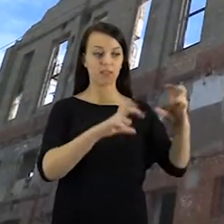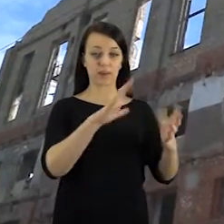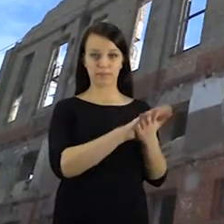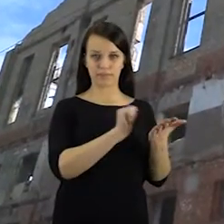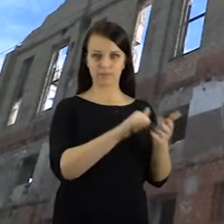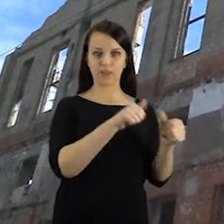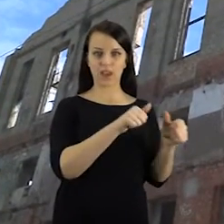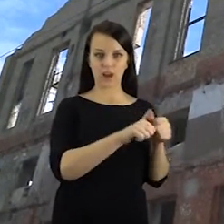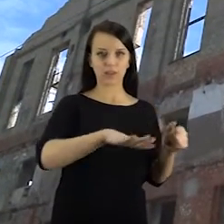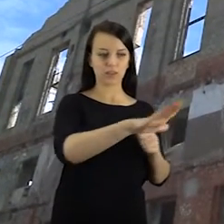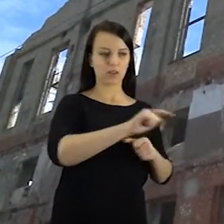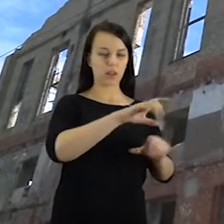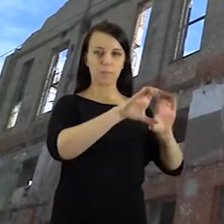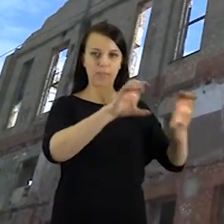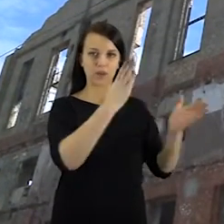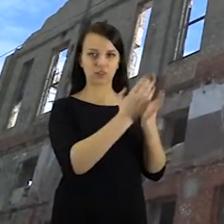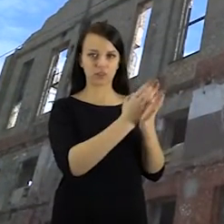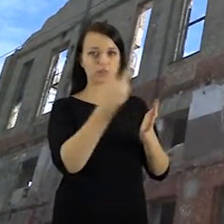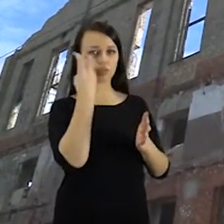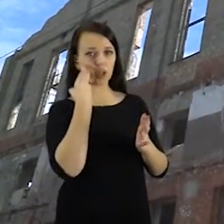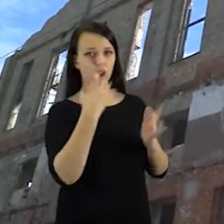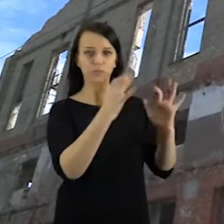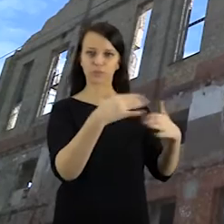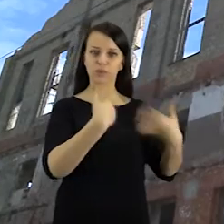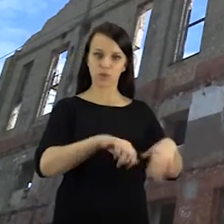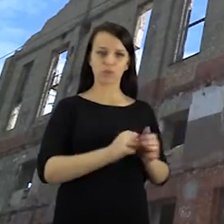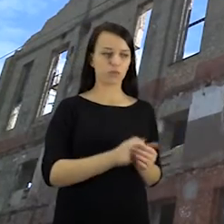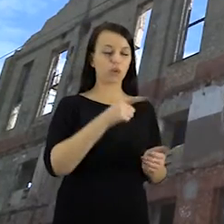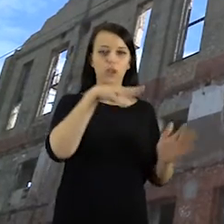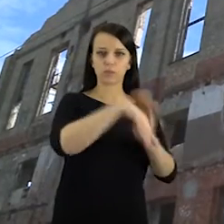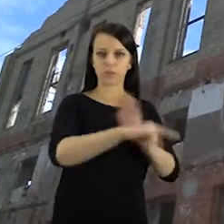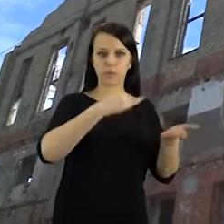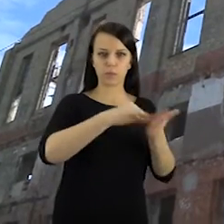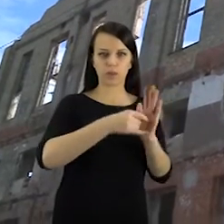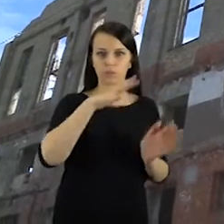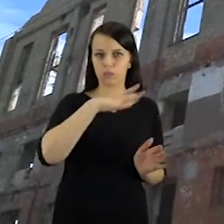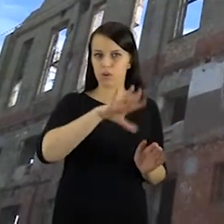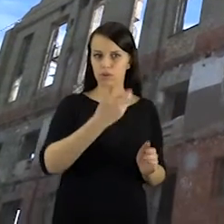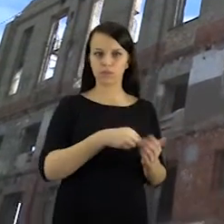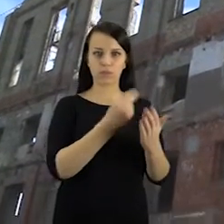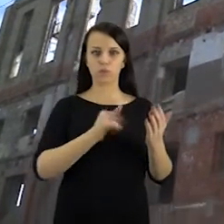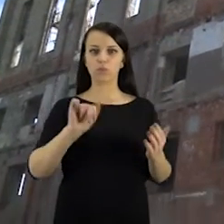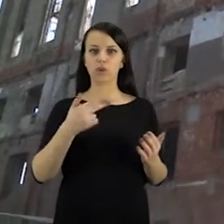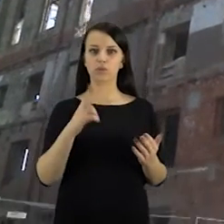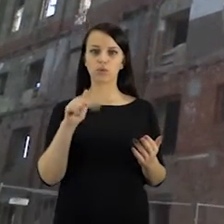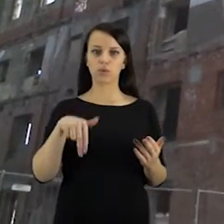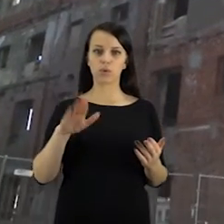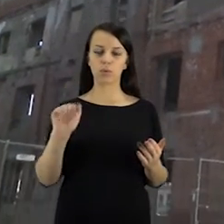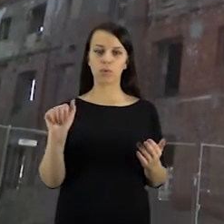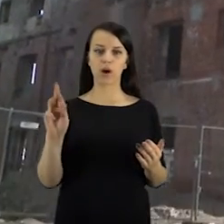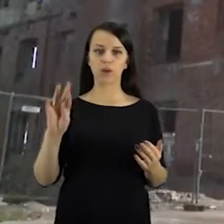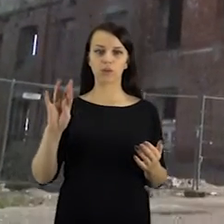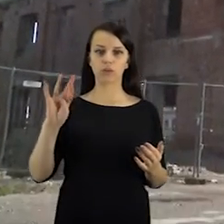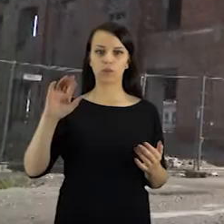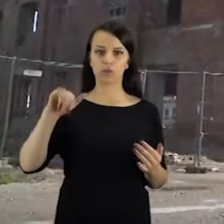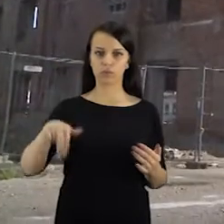Buvusio Elnio fabriko teritorijoje stovintis aplaistas menų inkubatorių meturėjęs tapti pastatas tapo, nedidžiausių net kelių valdžių išbandymų.